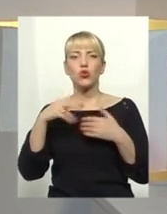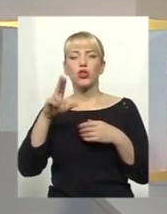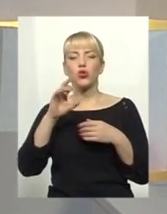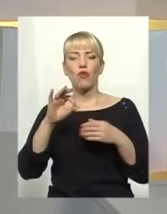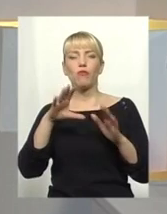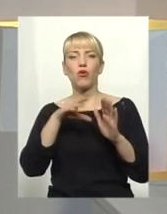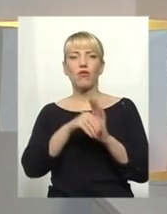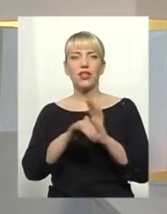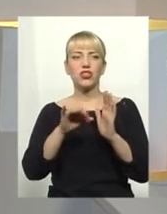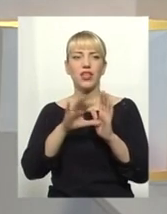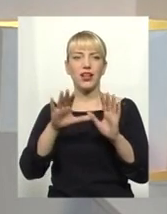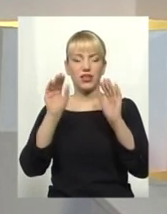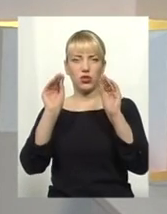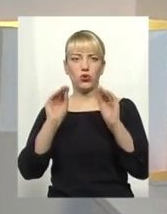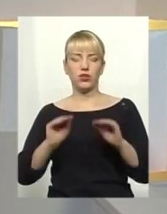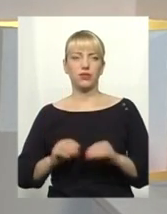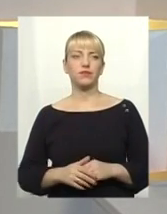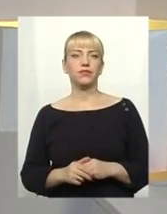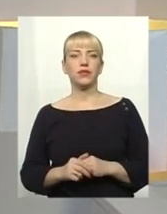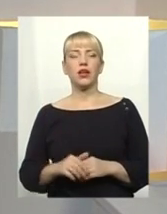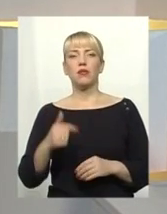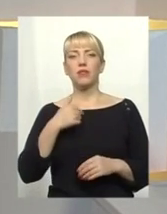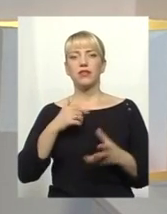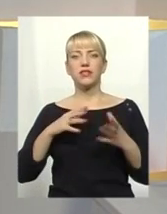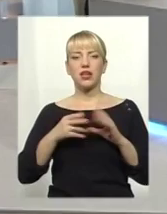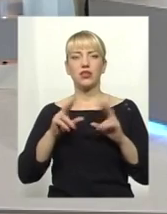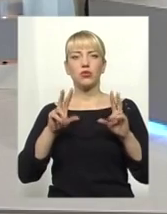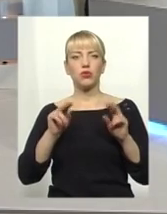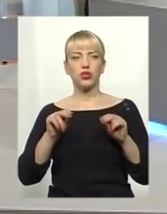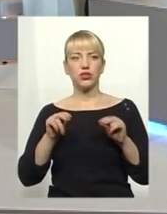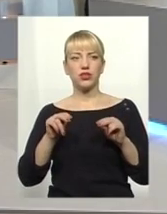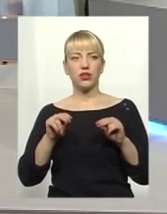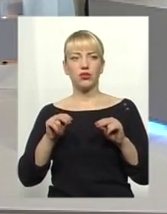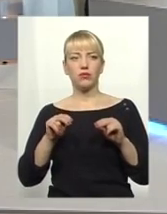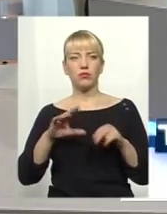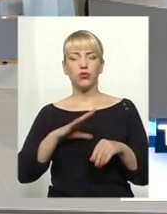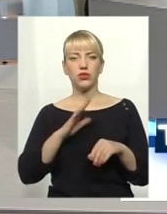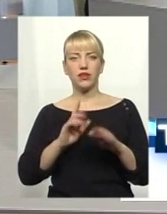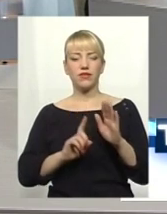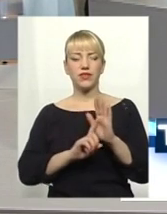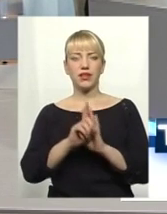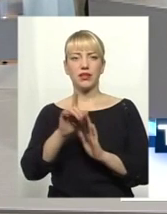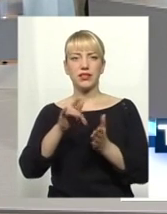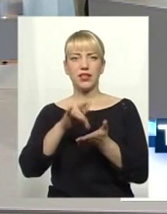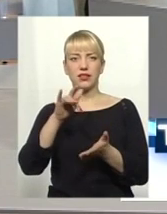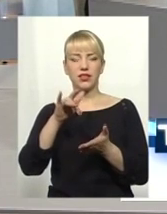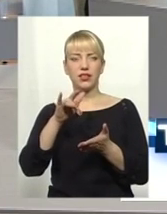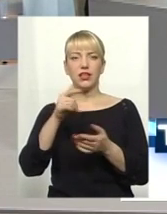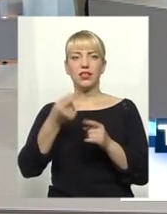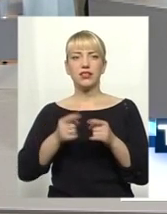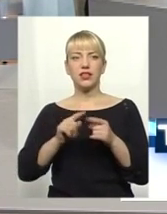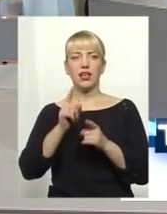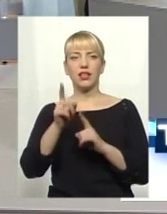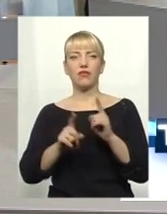ідеї, як до такої. Будь ласка, Альона. Мені взагалі пощастило бути в самому епіцентрі цієї